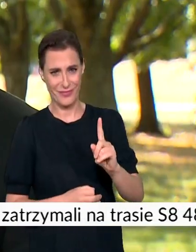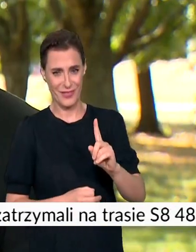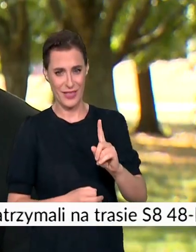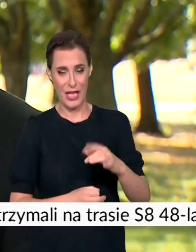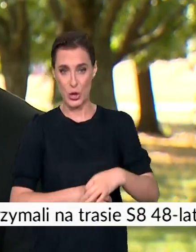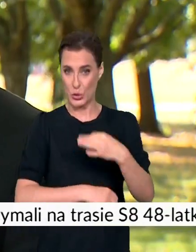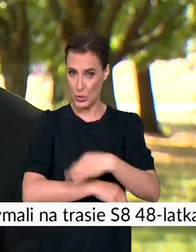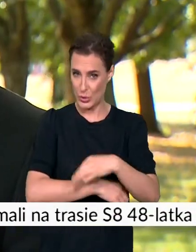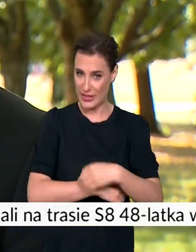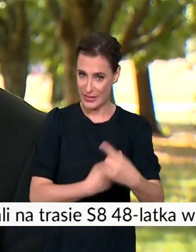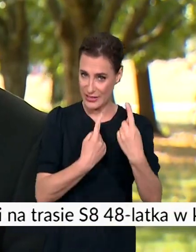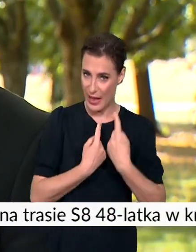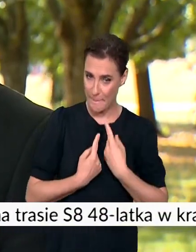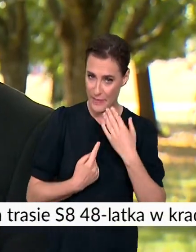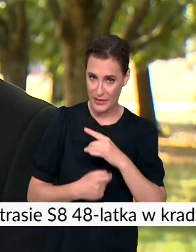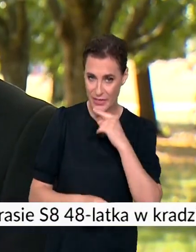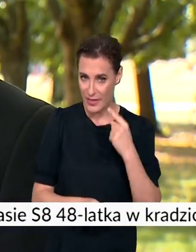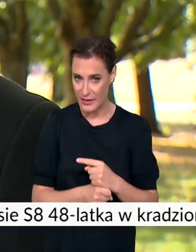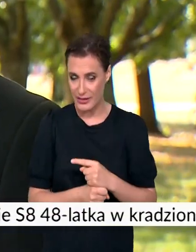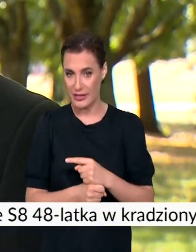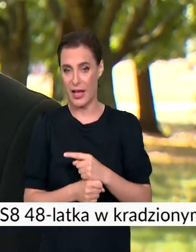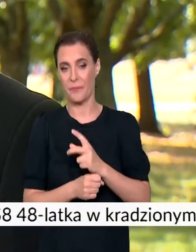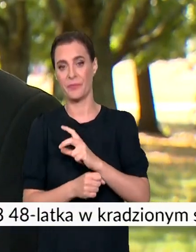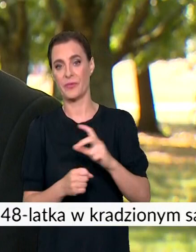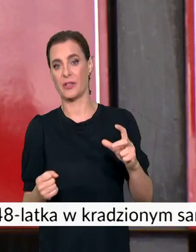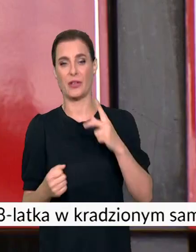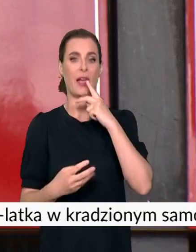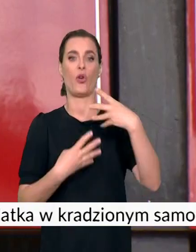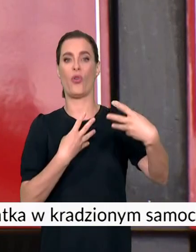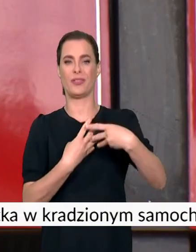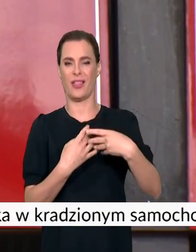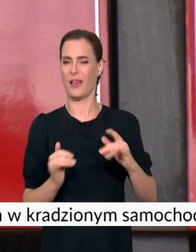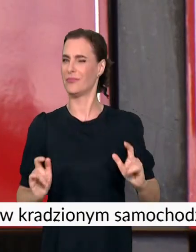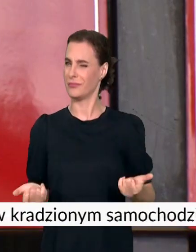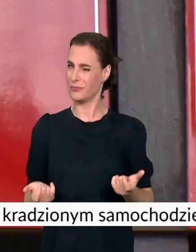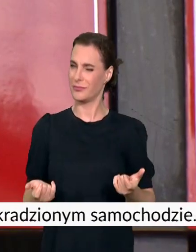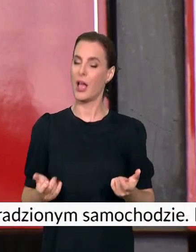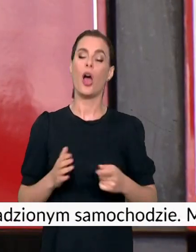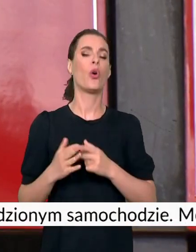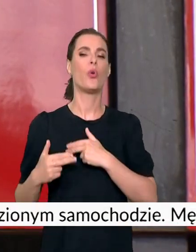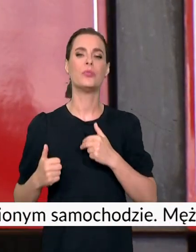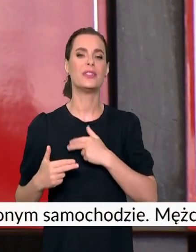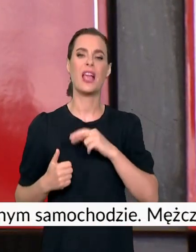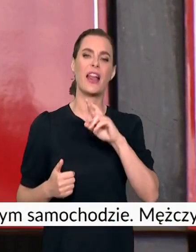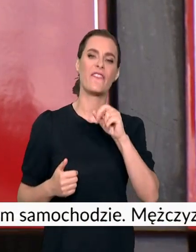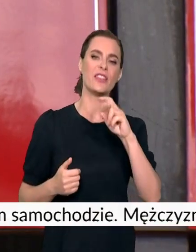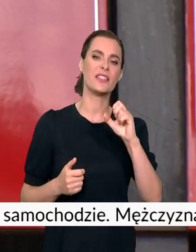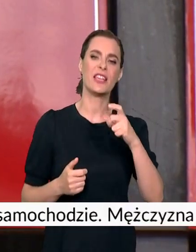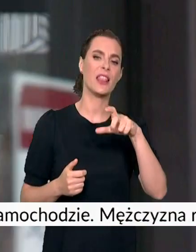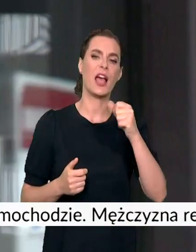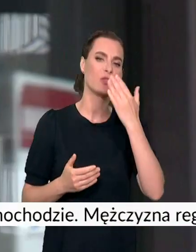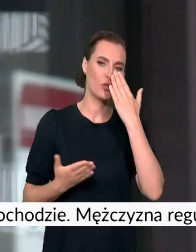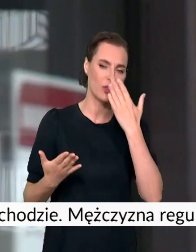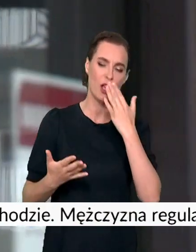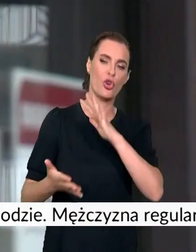będzie sam decydował o tym, jak się oceni. Komisja Rewizyjna pełni funkcję kontrolną. Między innymi